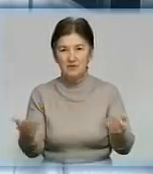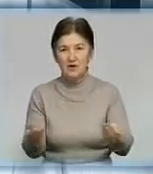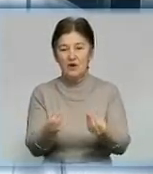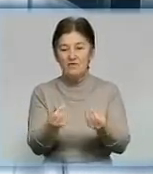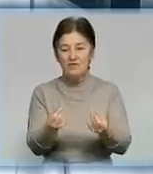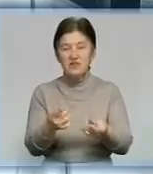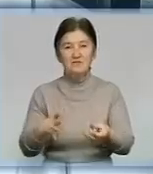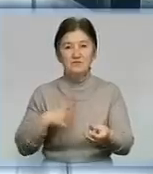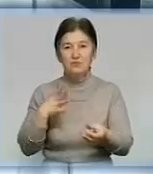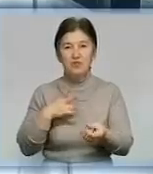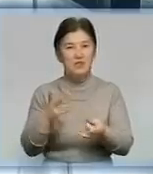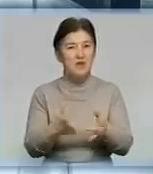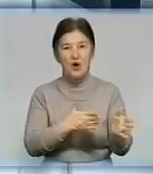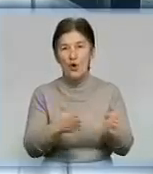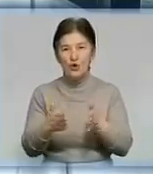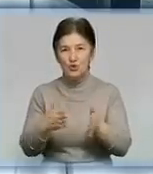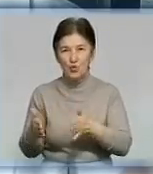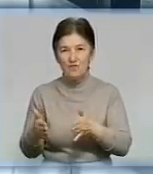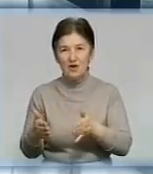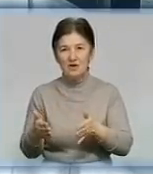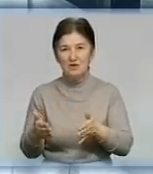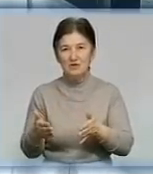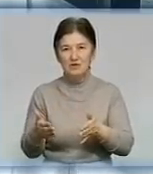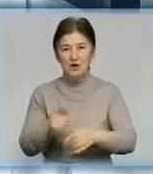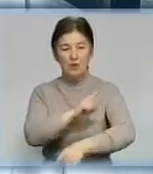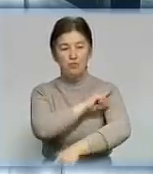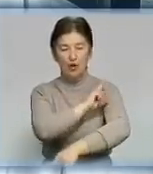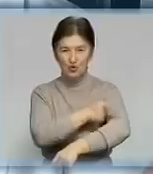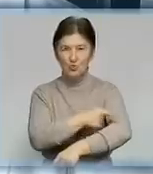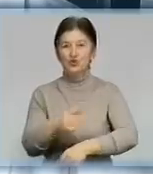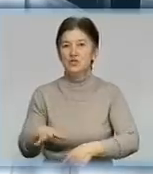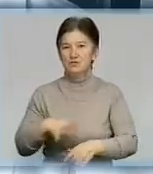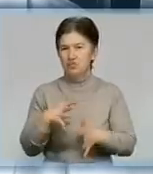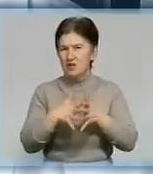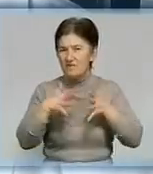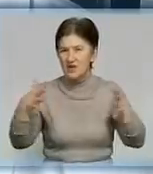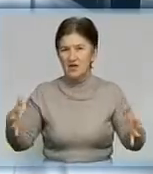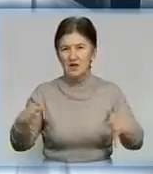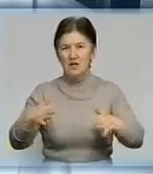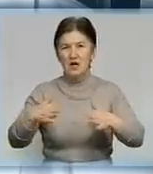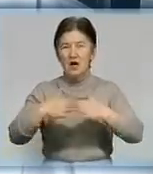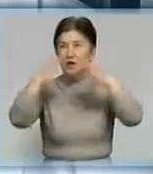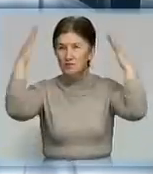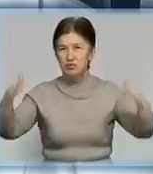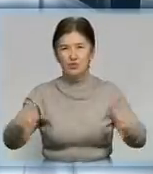були не готові придбавати нове обладнання. Потужність була велика, споруда була велика.